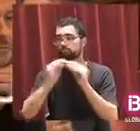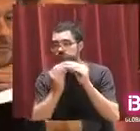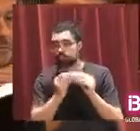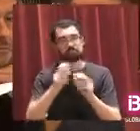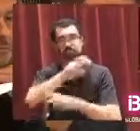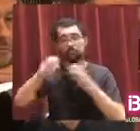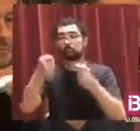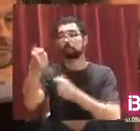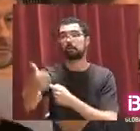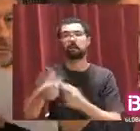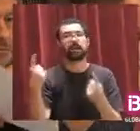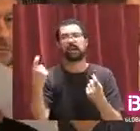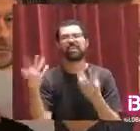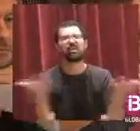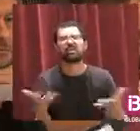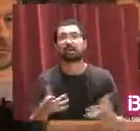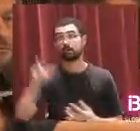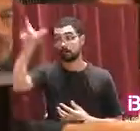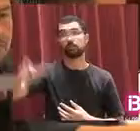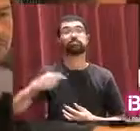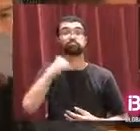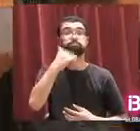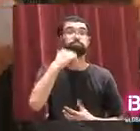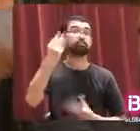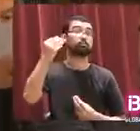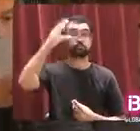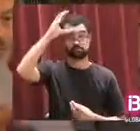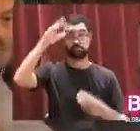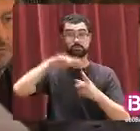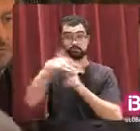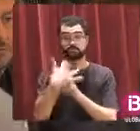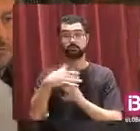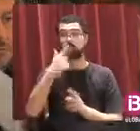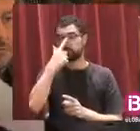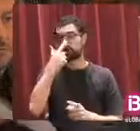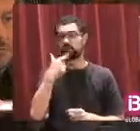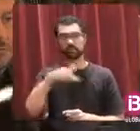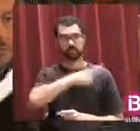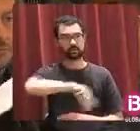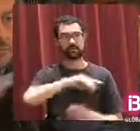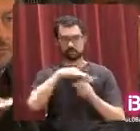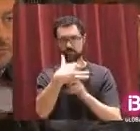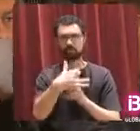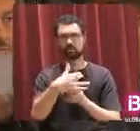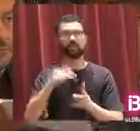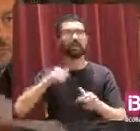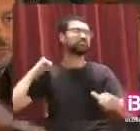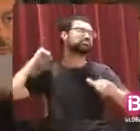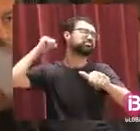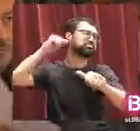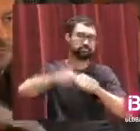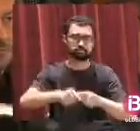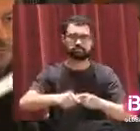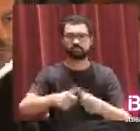Com que aquesta persona, que en sabia molt de la situació, deia que la situació era estructural, nosaltres volem també conèixer què s'ha fet